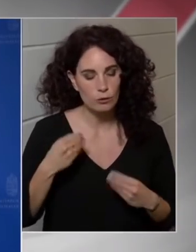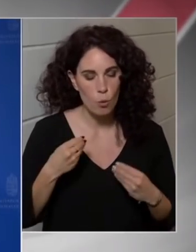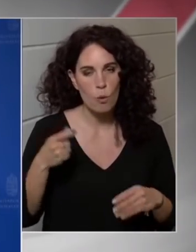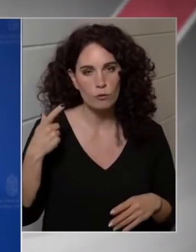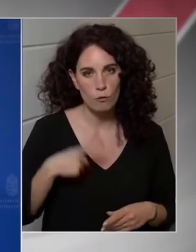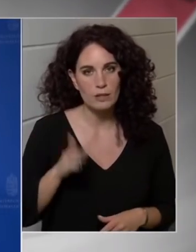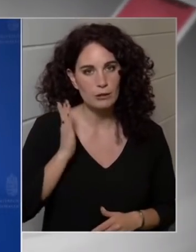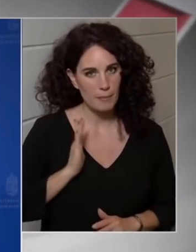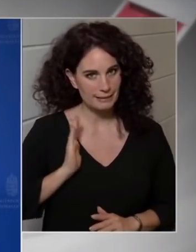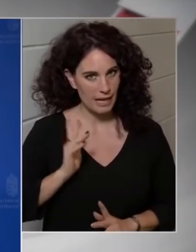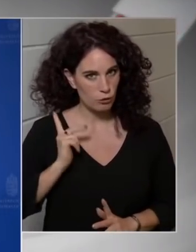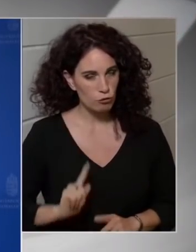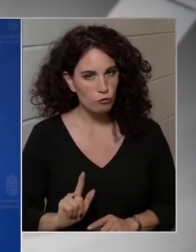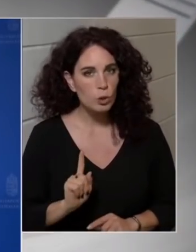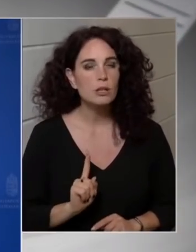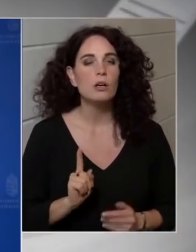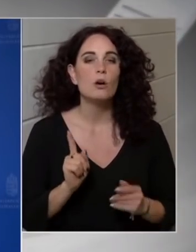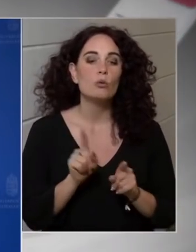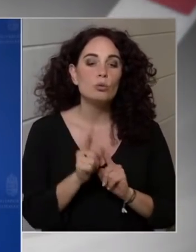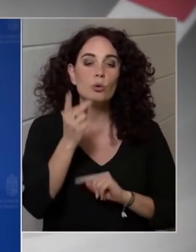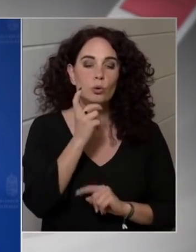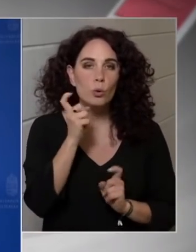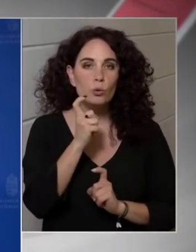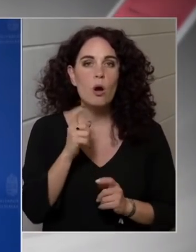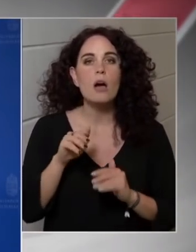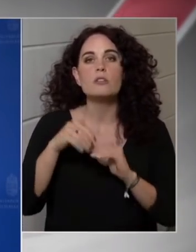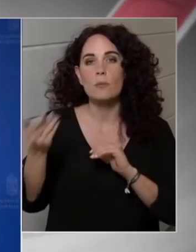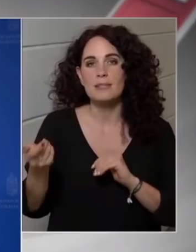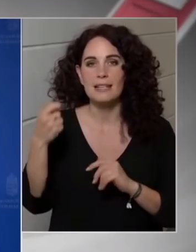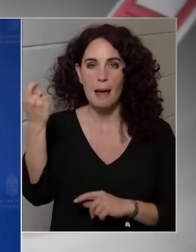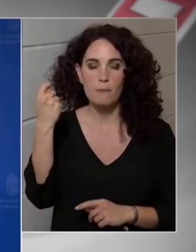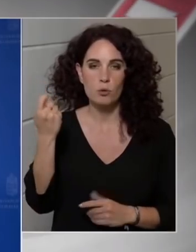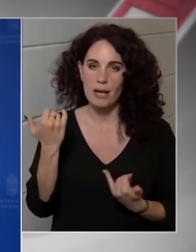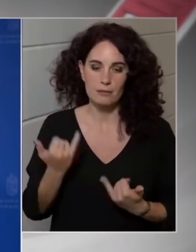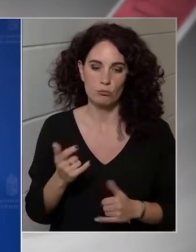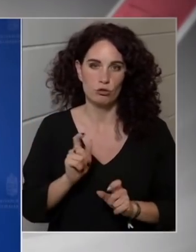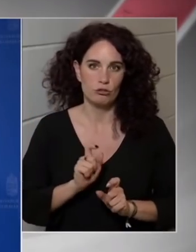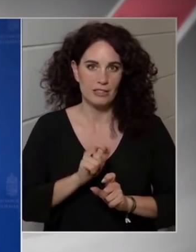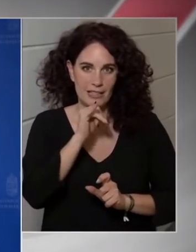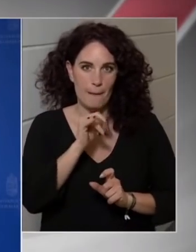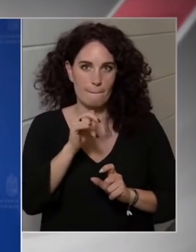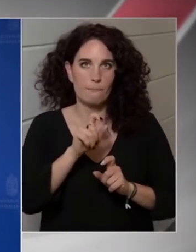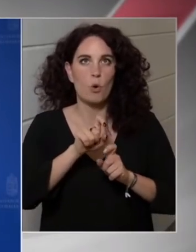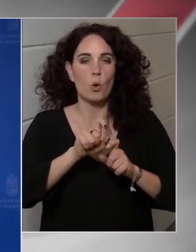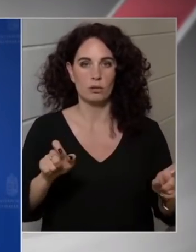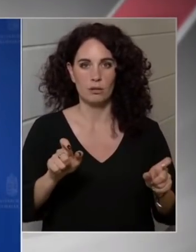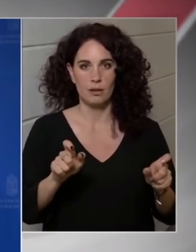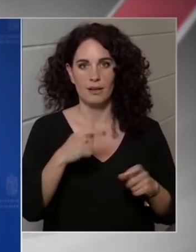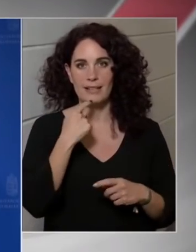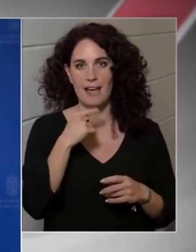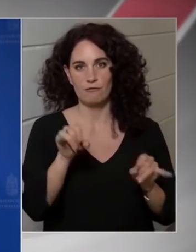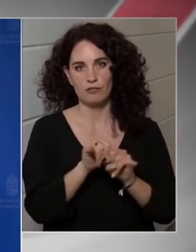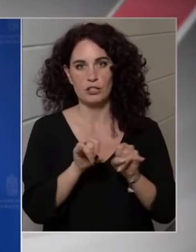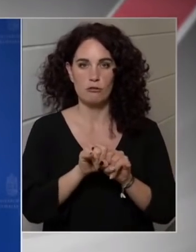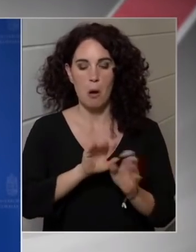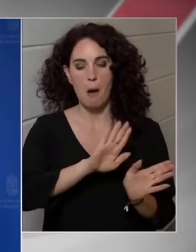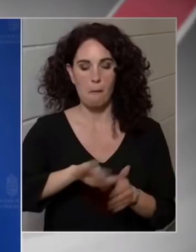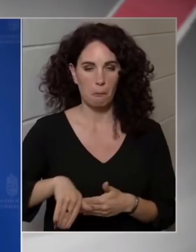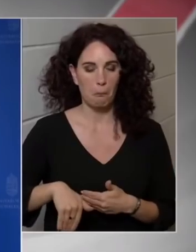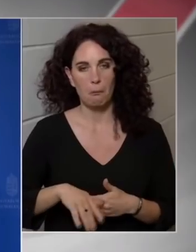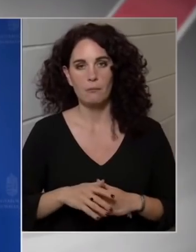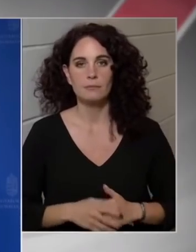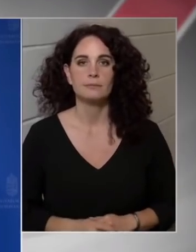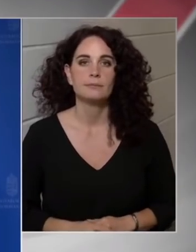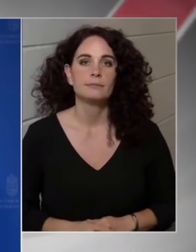úgy gondoljuk, hogy a szomszédunkban folyó háború az nem adokot arra, hogy a nyelvvizsgakötszettségtől eltekintsünk. Miközben egyébként,